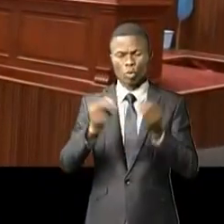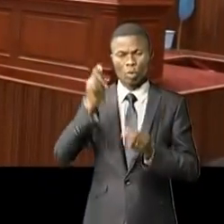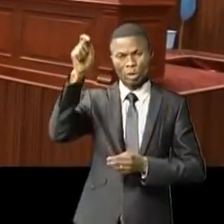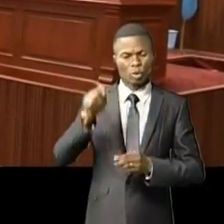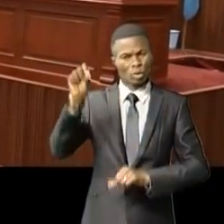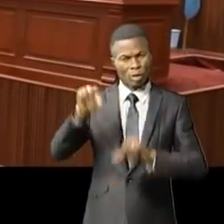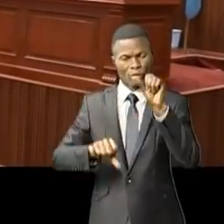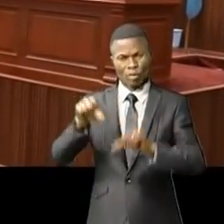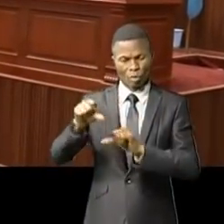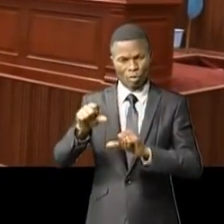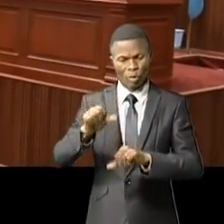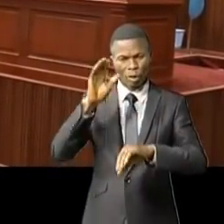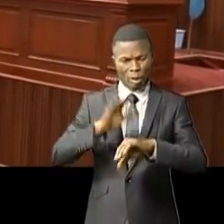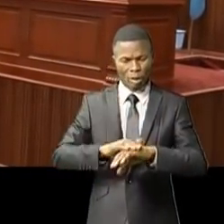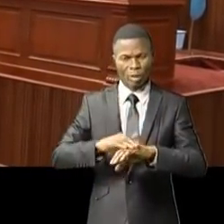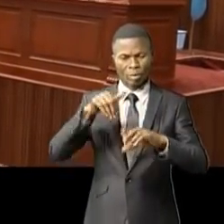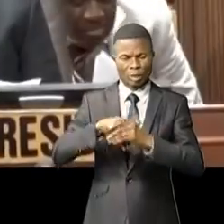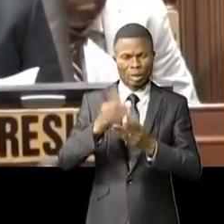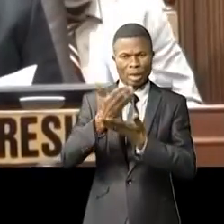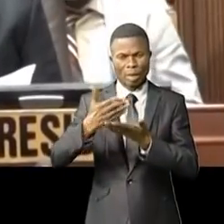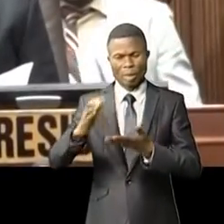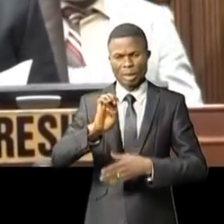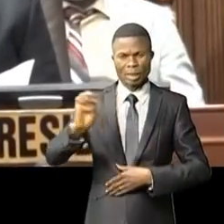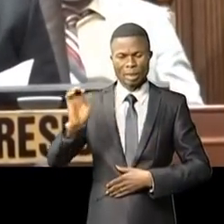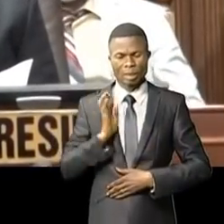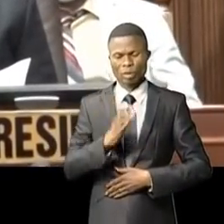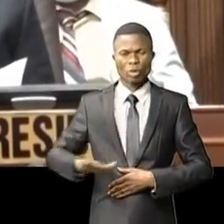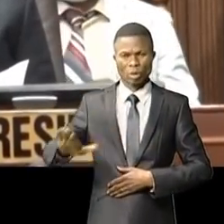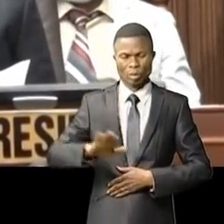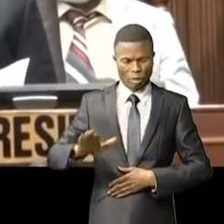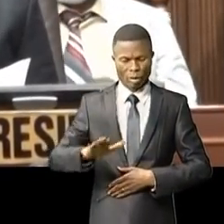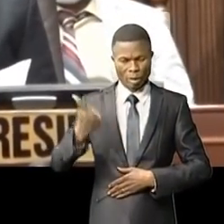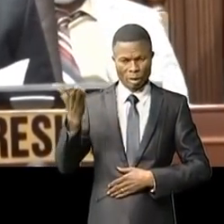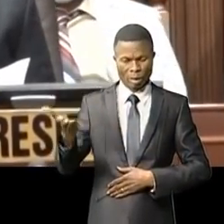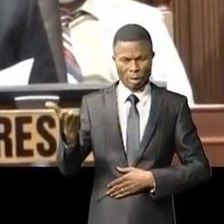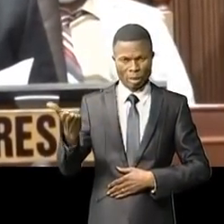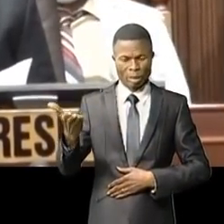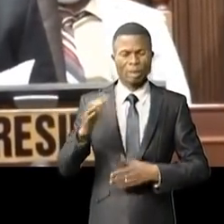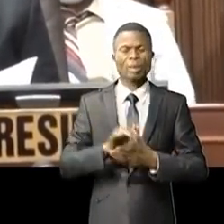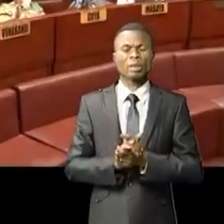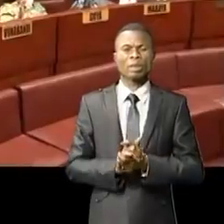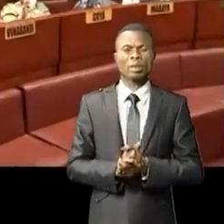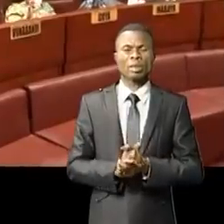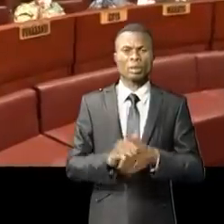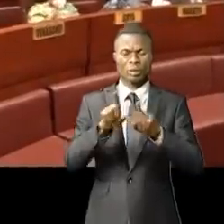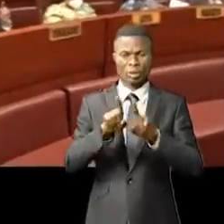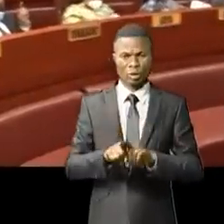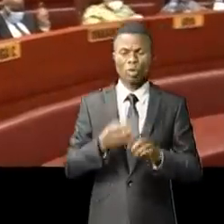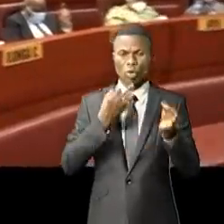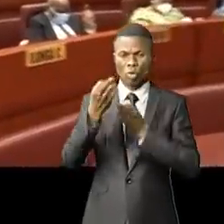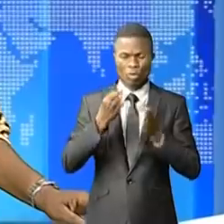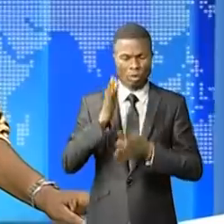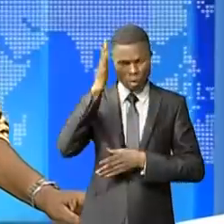qui violent nos populations dans cette partie du pays. Nous y